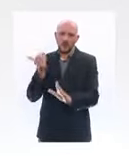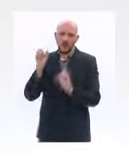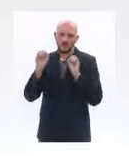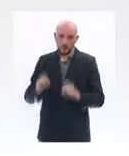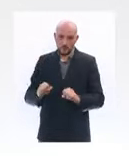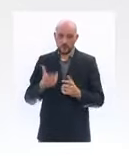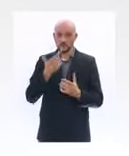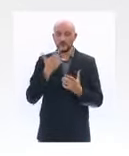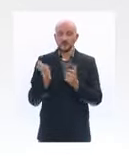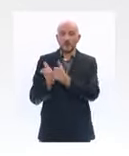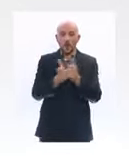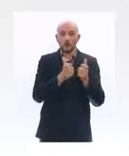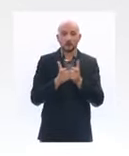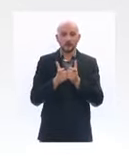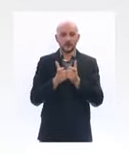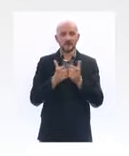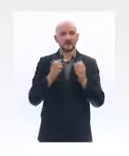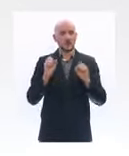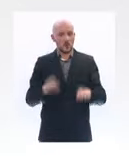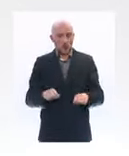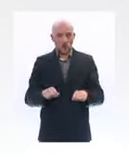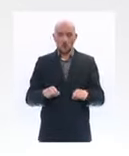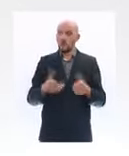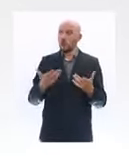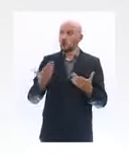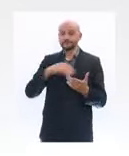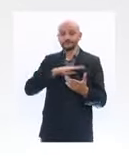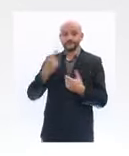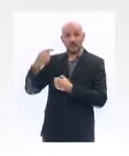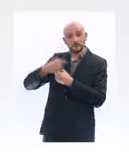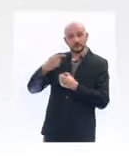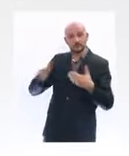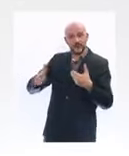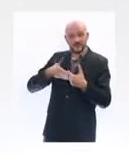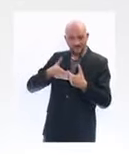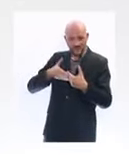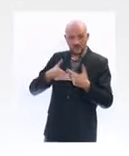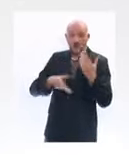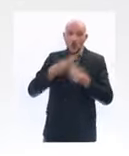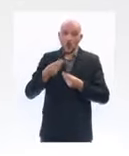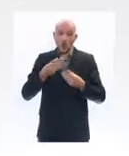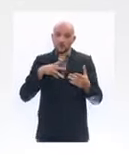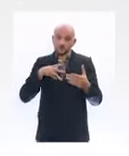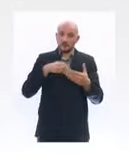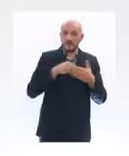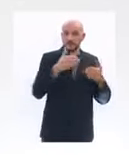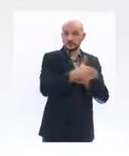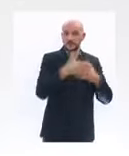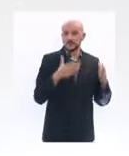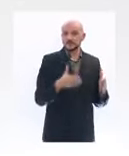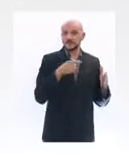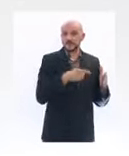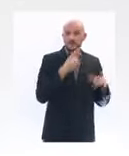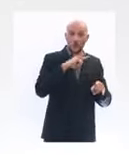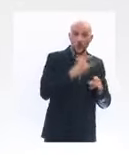salariés, soit si elles sont fermées administrativement à cause du confinement, soit parce qu'elles appartiennent au secteur de l